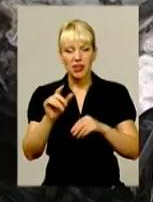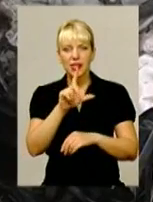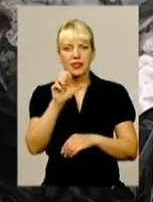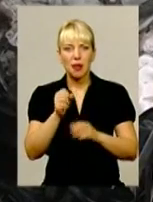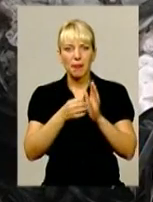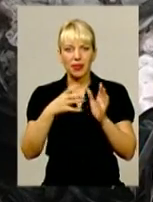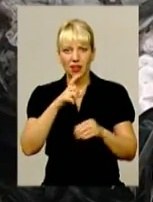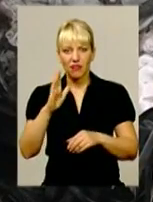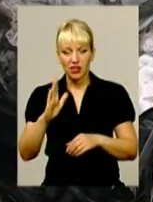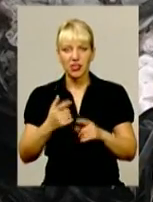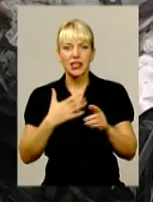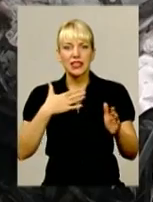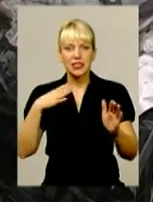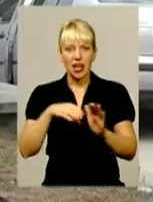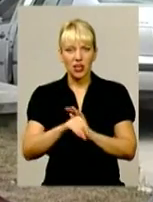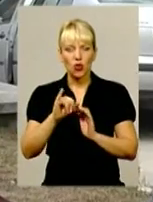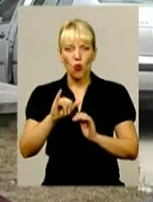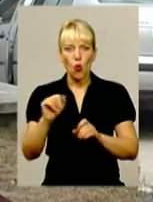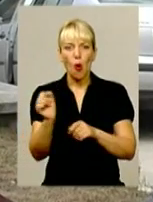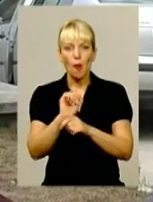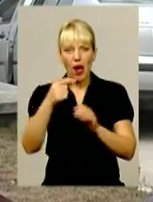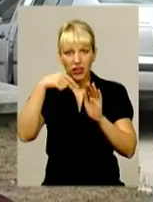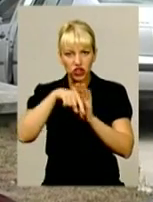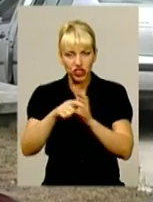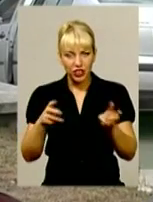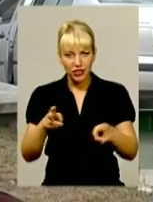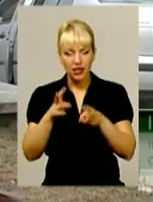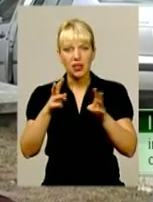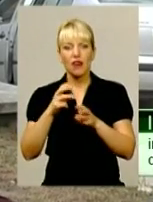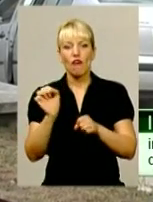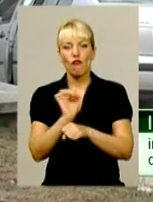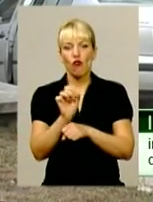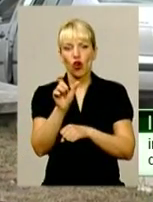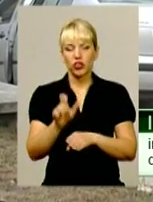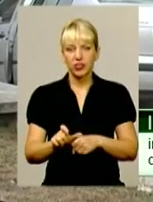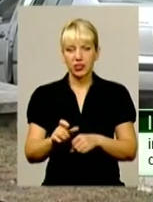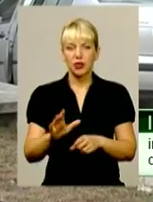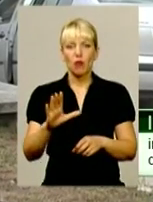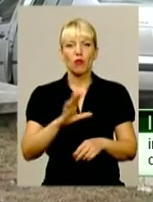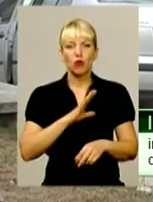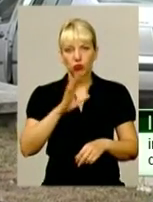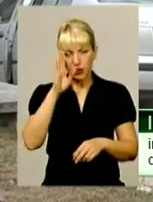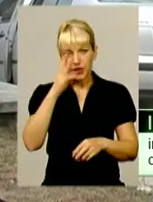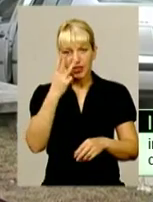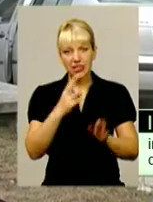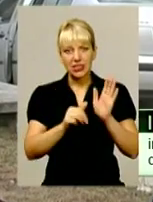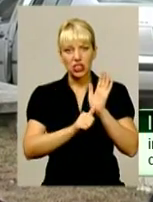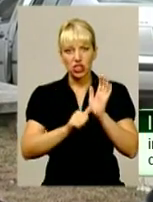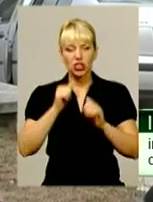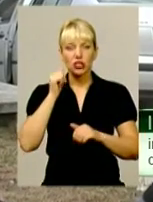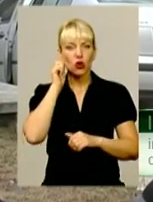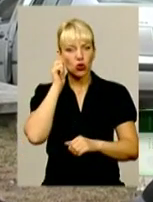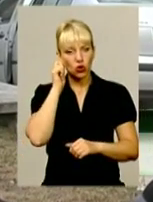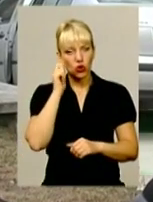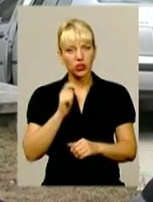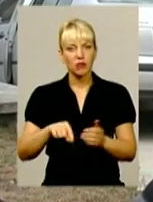загинув водій – житель Нетішина. За кермом автомобіля «Део Ланос» перебував 36-річний житель міста Нетішина